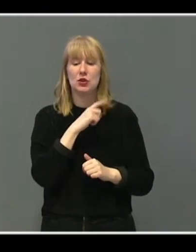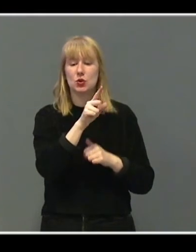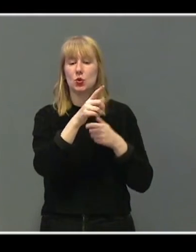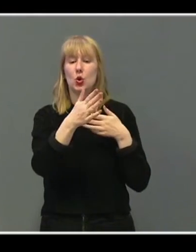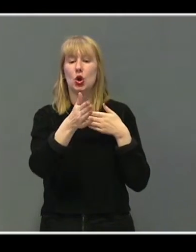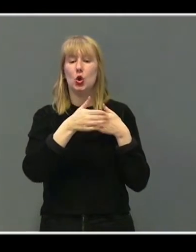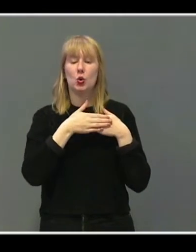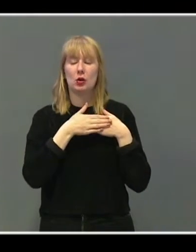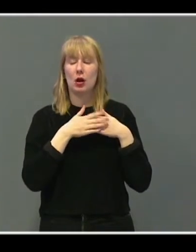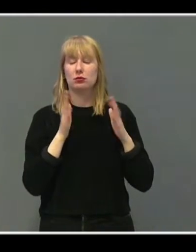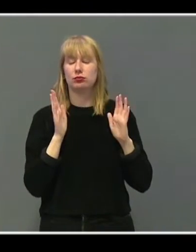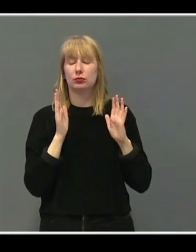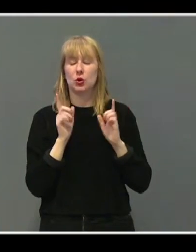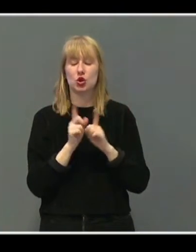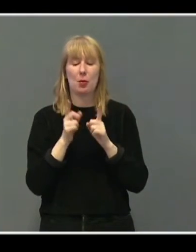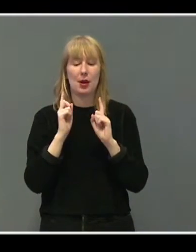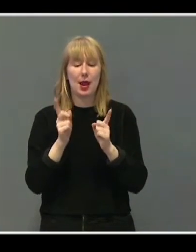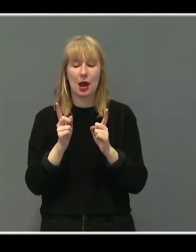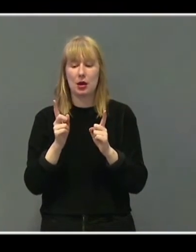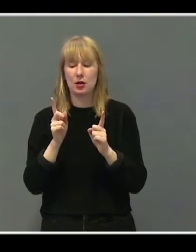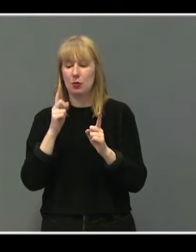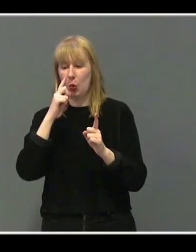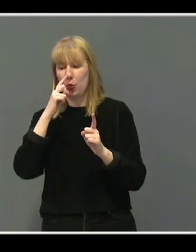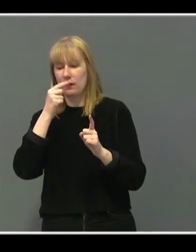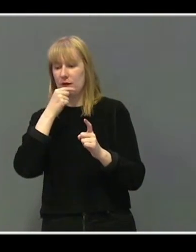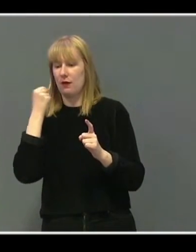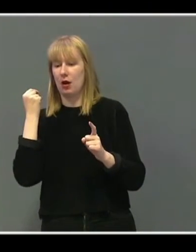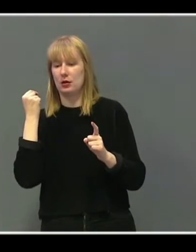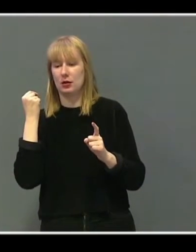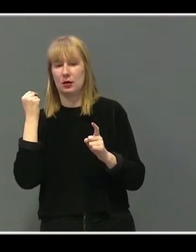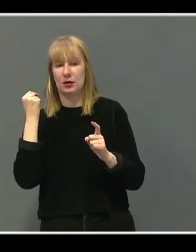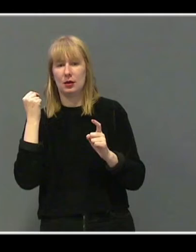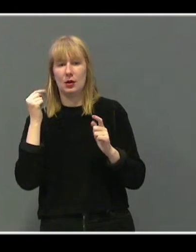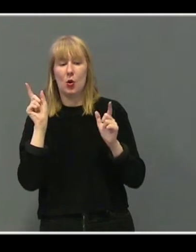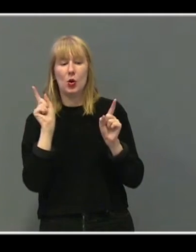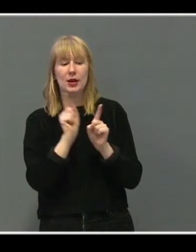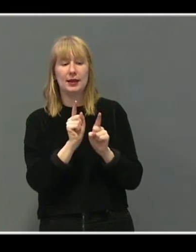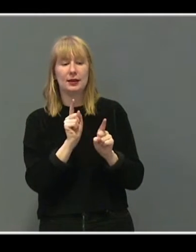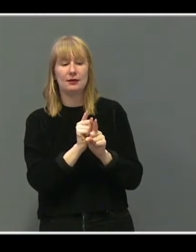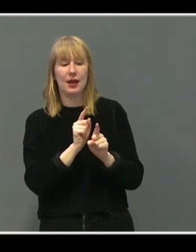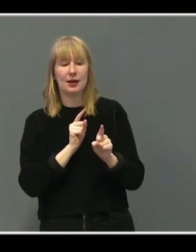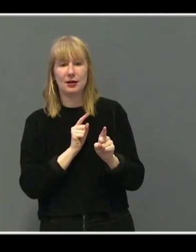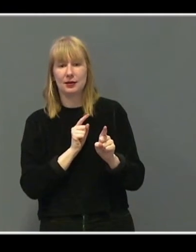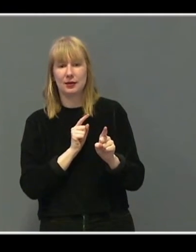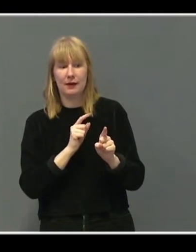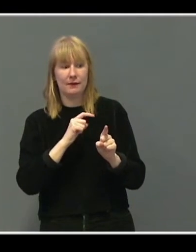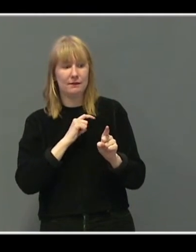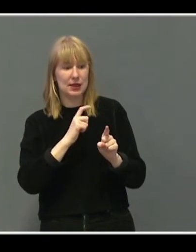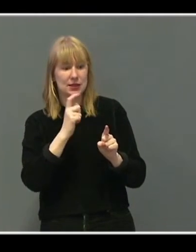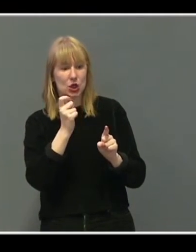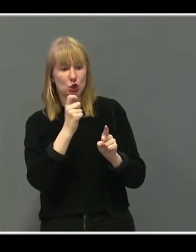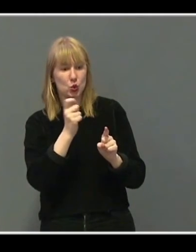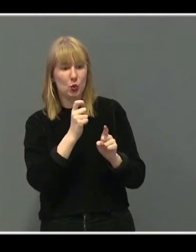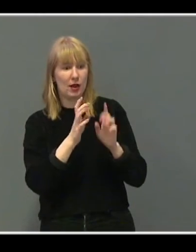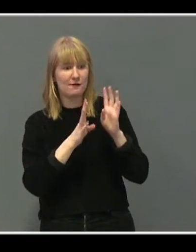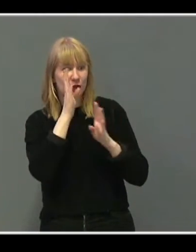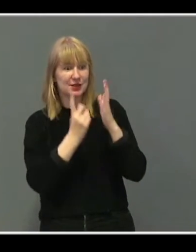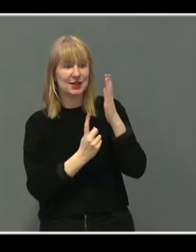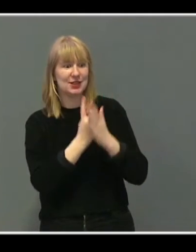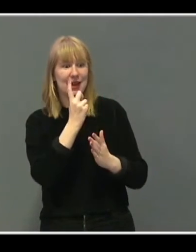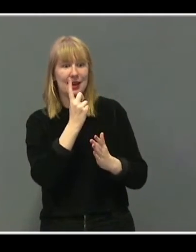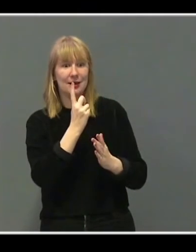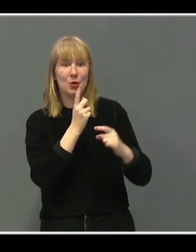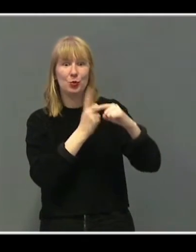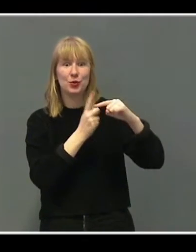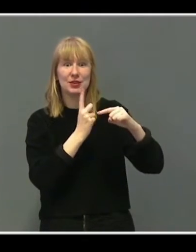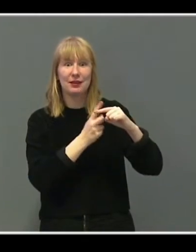den døra som lærer, eller som mor, eller som far, så har du også lukket døra til dersom noe fantastisk skjer der